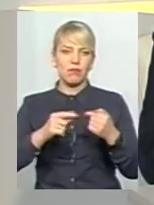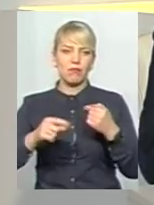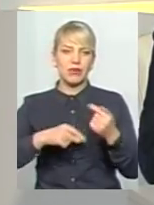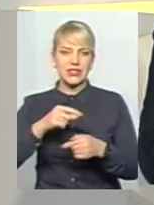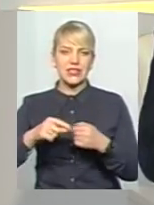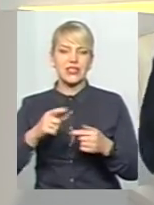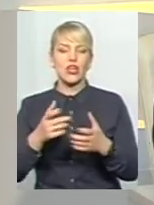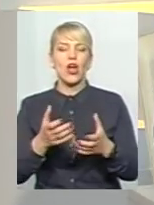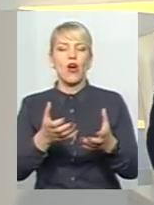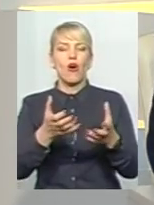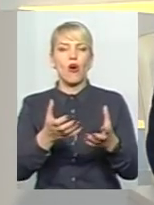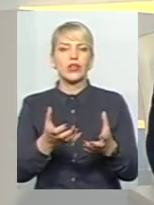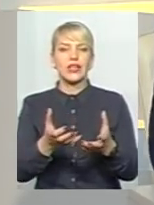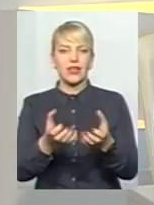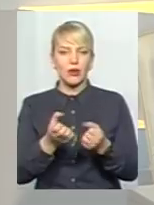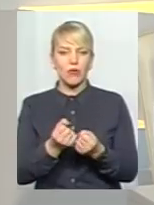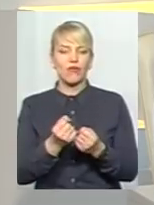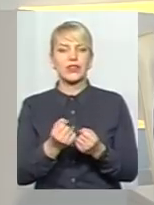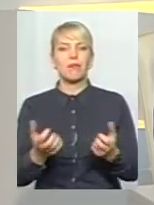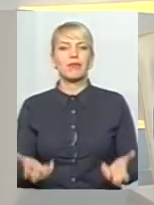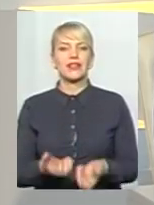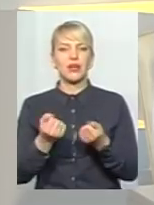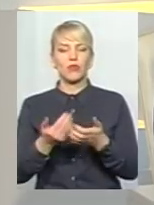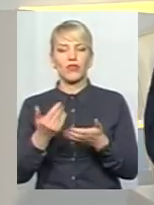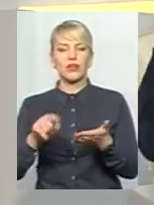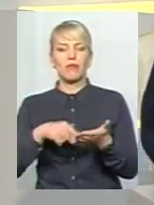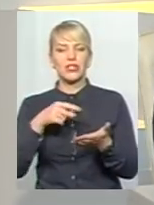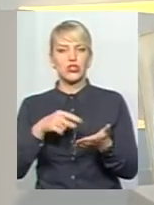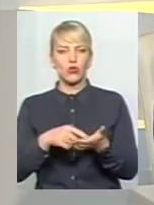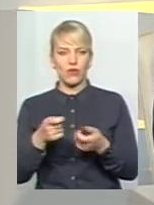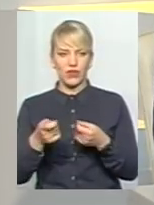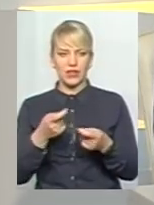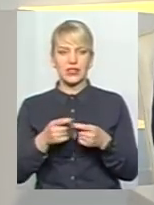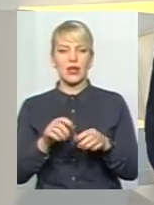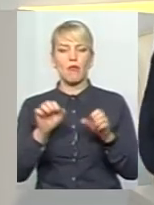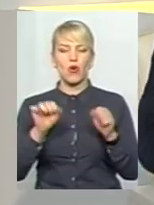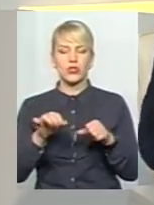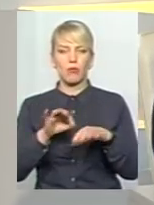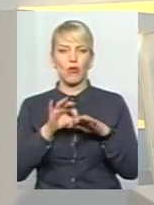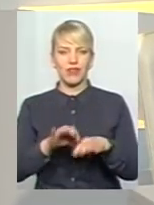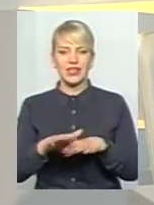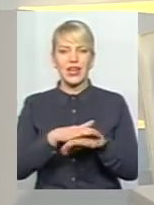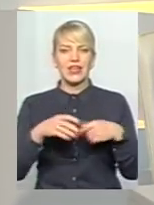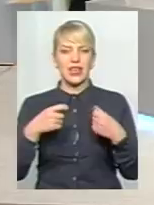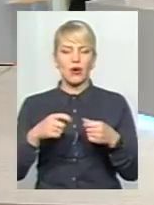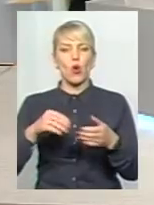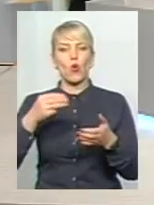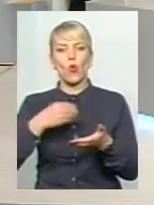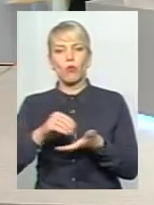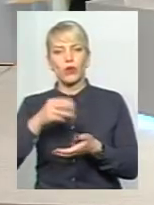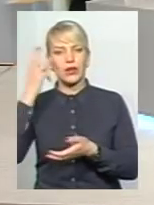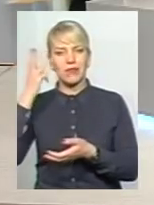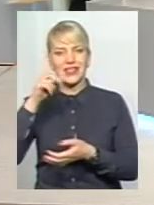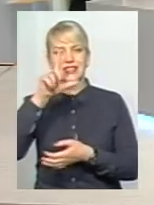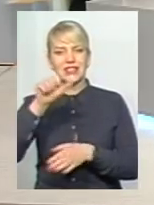міської влади, про яку я так само їм, власне, розповів. можливість проведення ярмарок, це купуй Хмельницький за кордоном, це відшкодування ставок